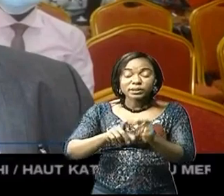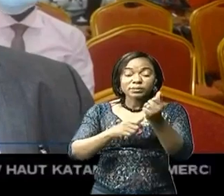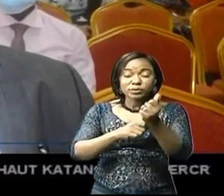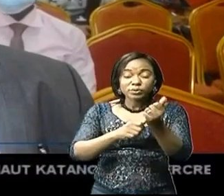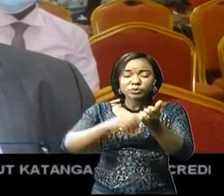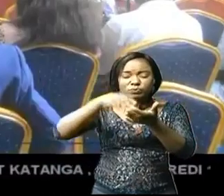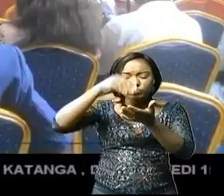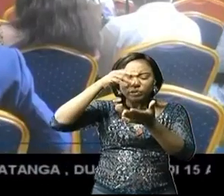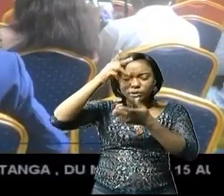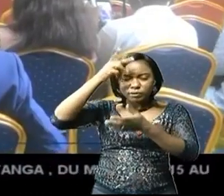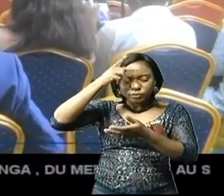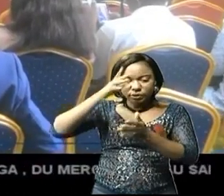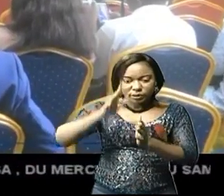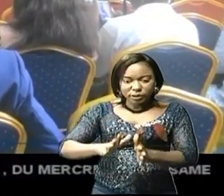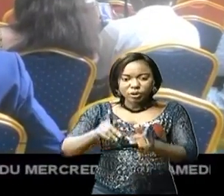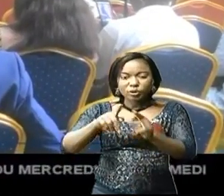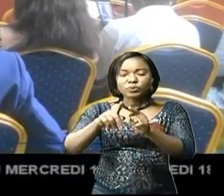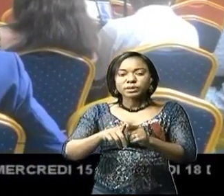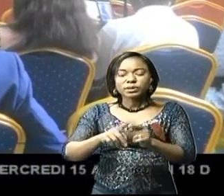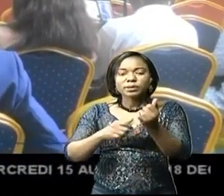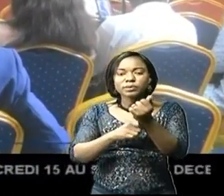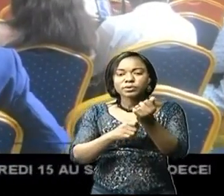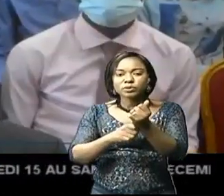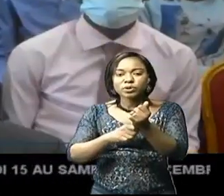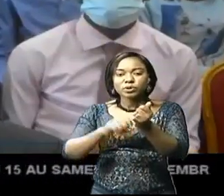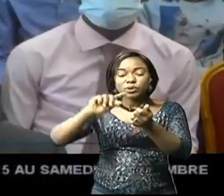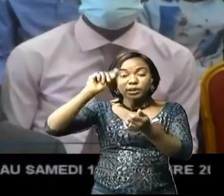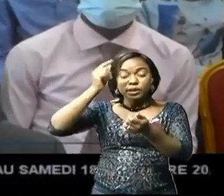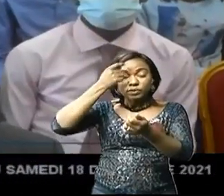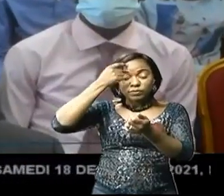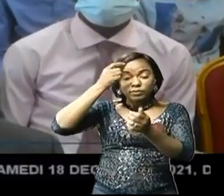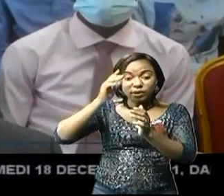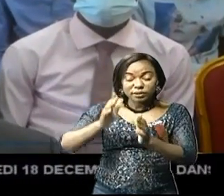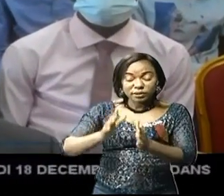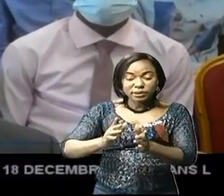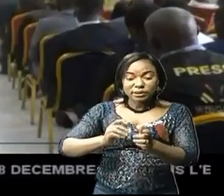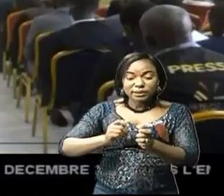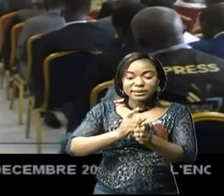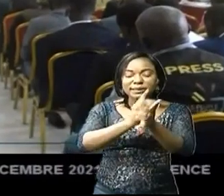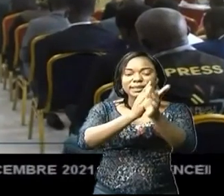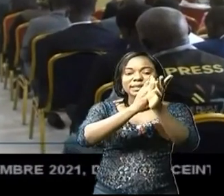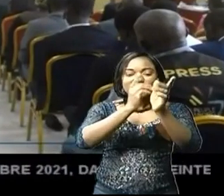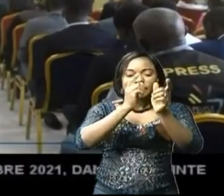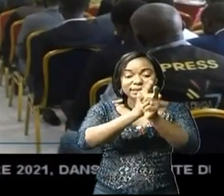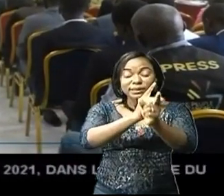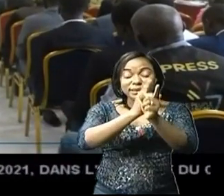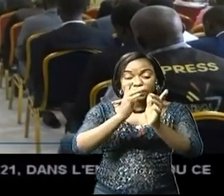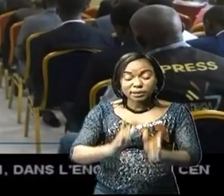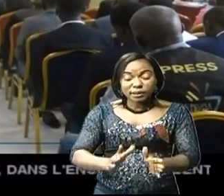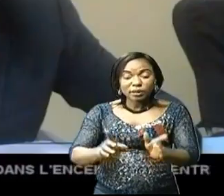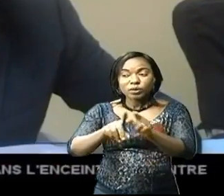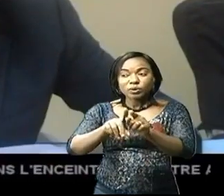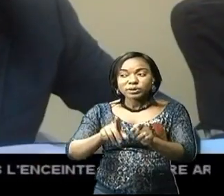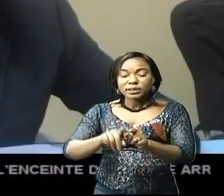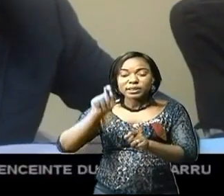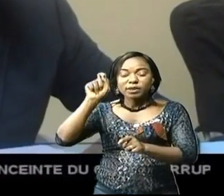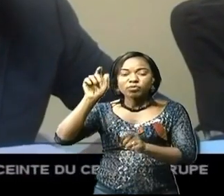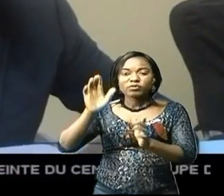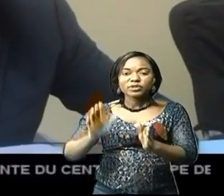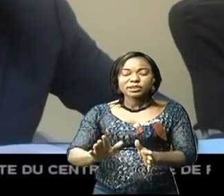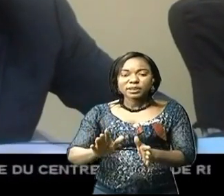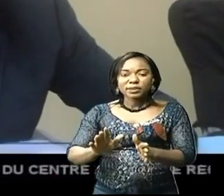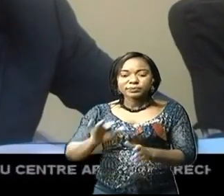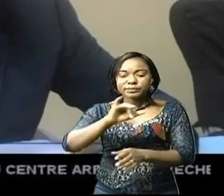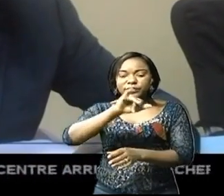la RDC. Les orateurs ont planché sur la gouvernance sécuritaire dans les pays post-conflit, à l'image du professeur Jean-Jacques